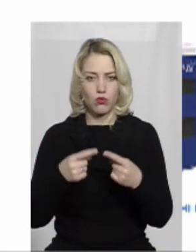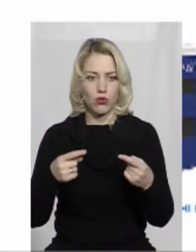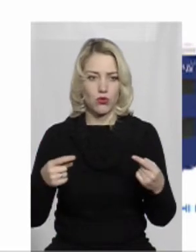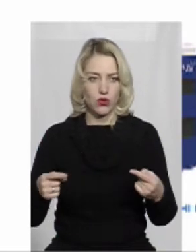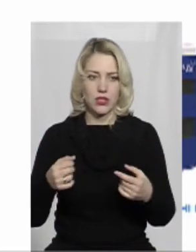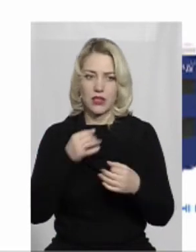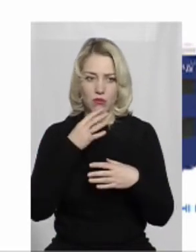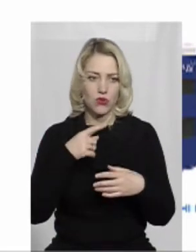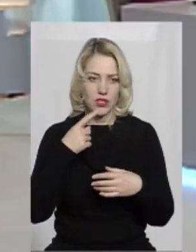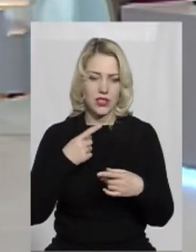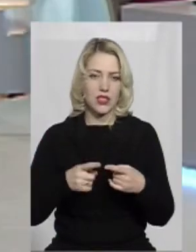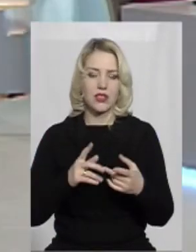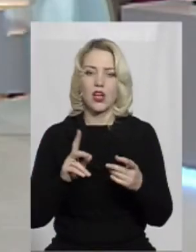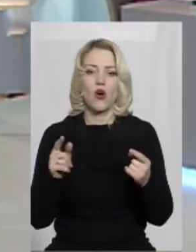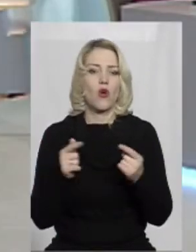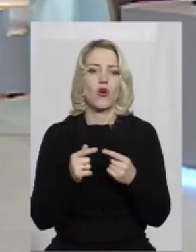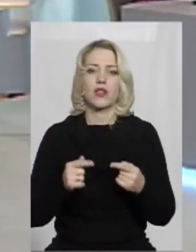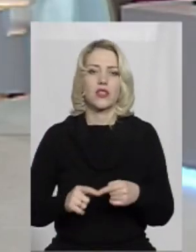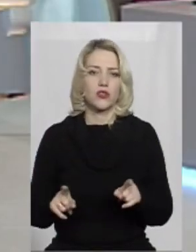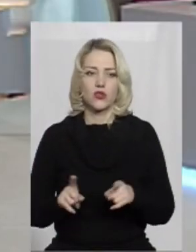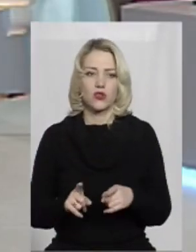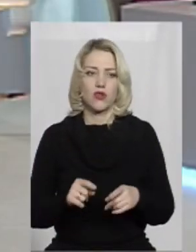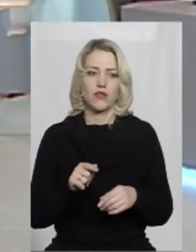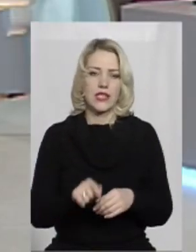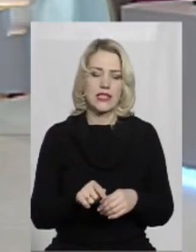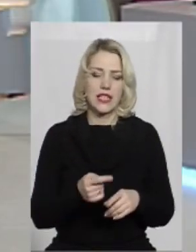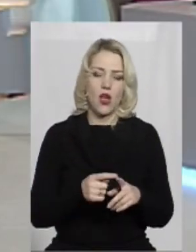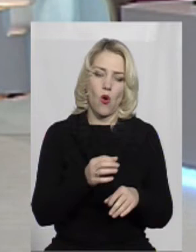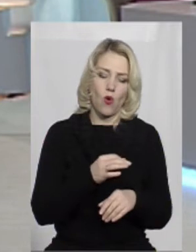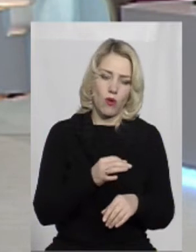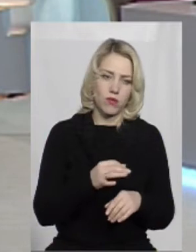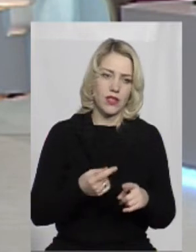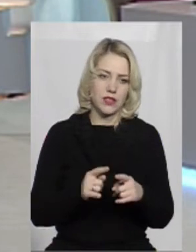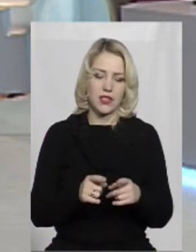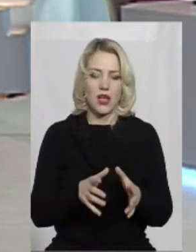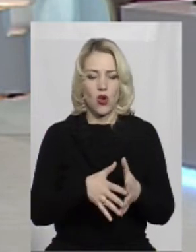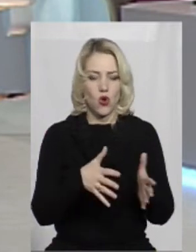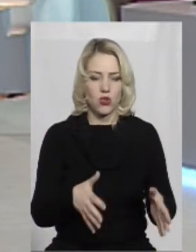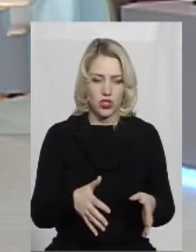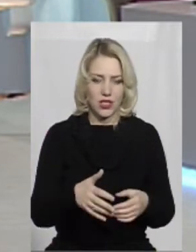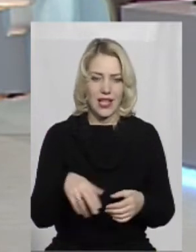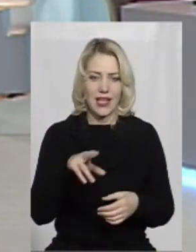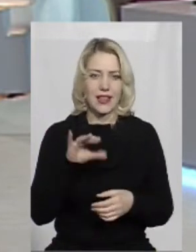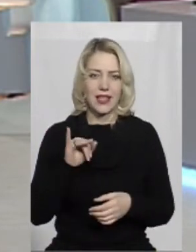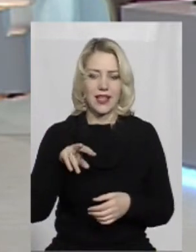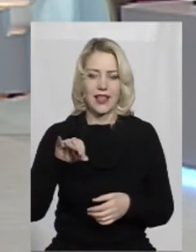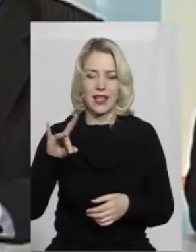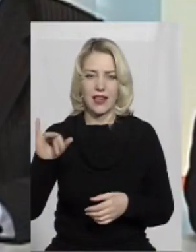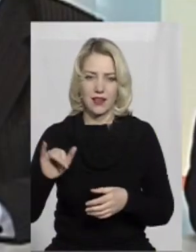тут не можу сказати більш так конкретно, що в такій області, в цій нас, розширена дилерська мережа. Ми